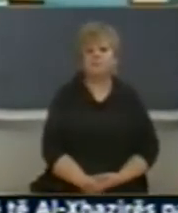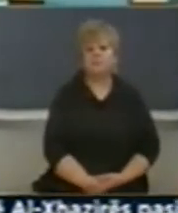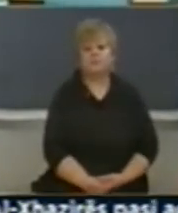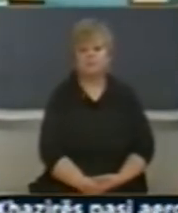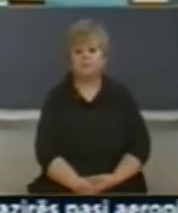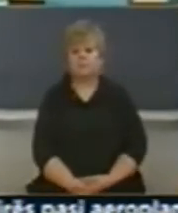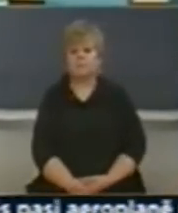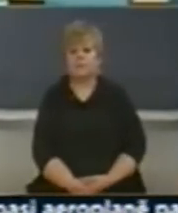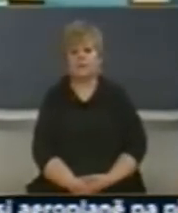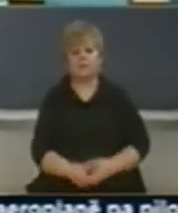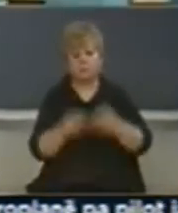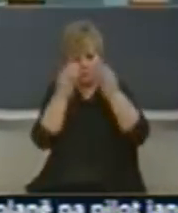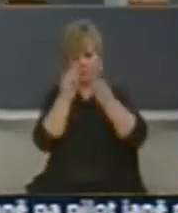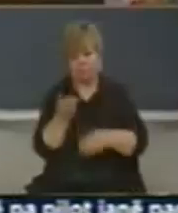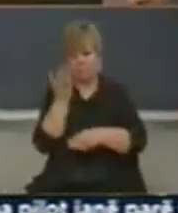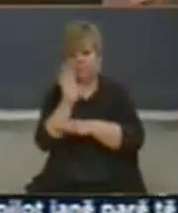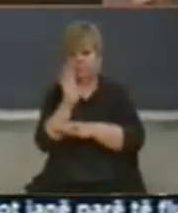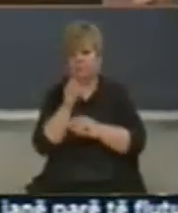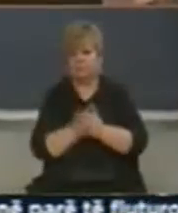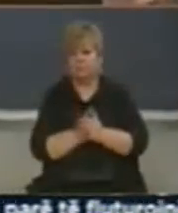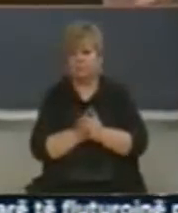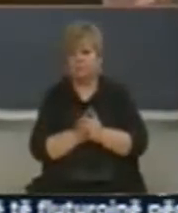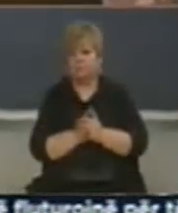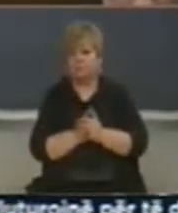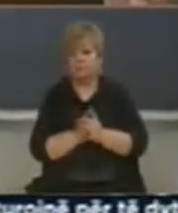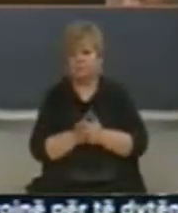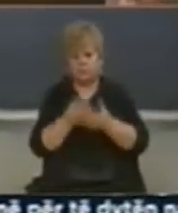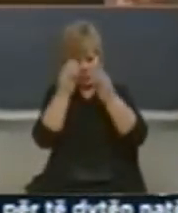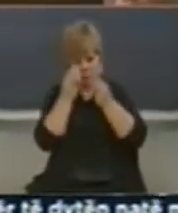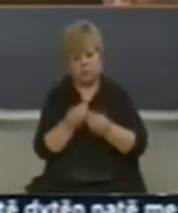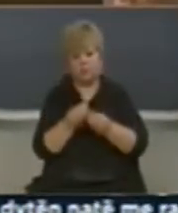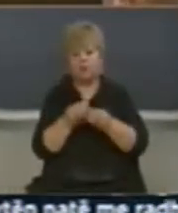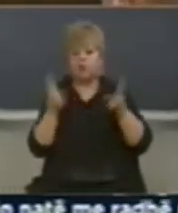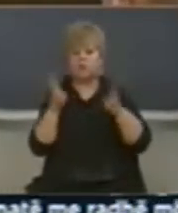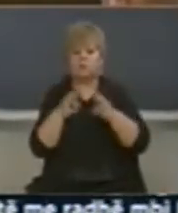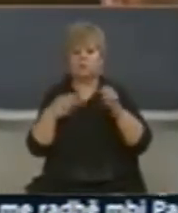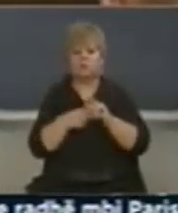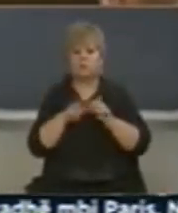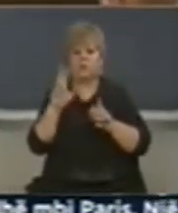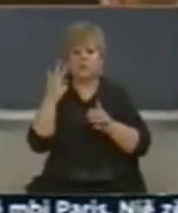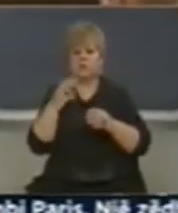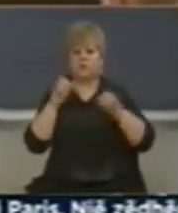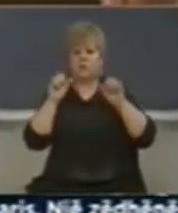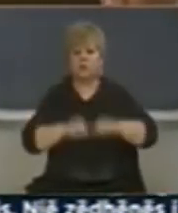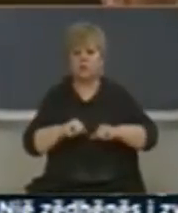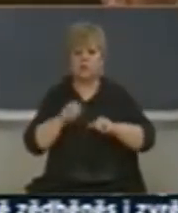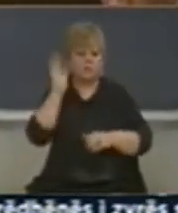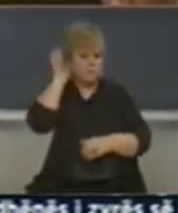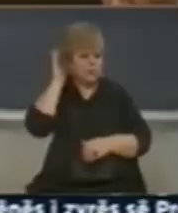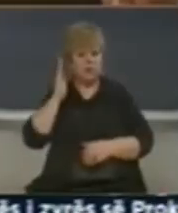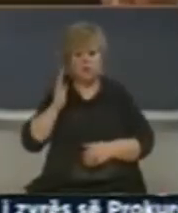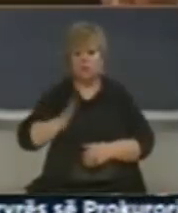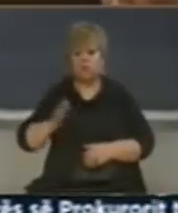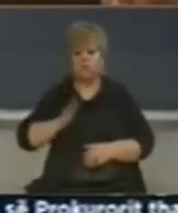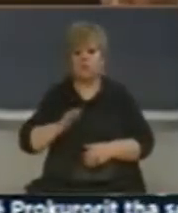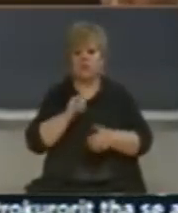Të ndëruar deputet, ndëruar Zoti Shalja, në shkur të vitit 2013, Sheveria dhe Ministria Kultures, Rinis